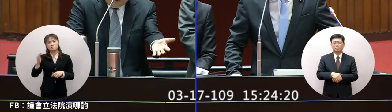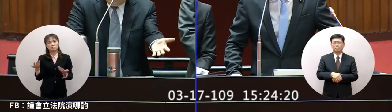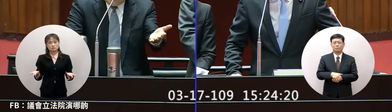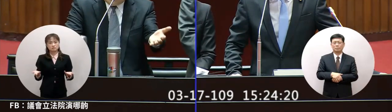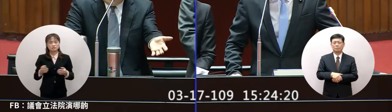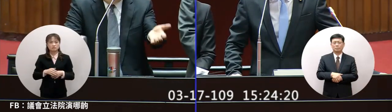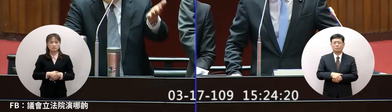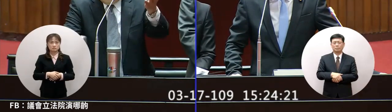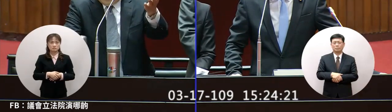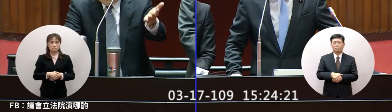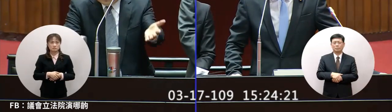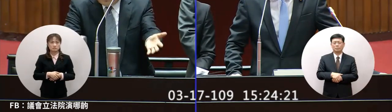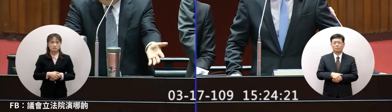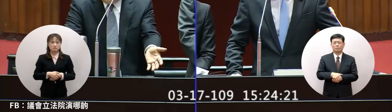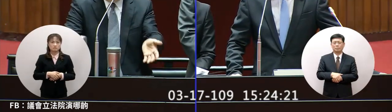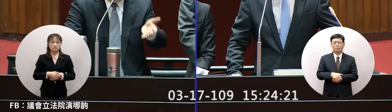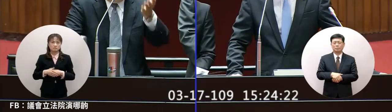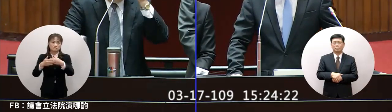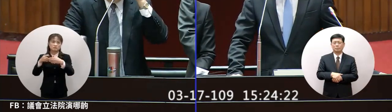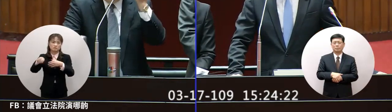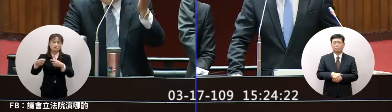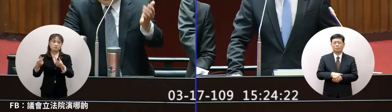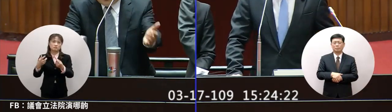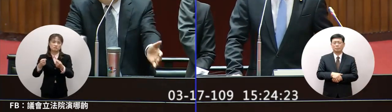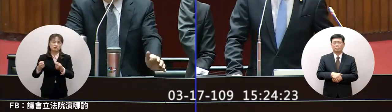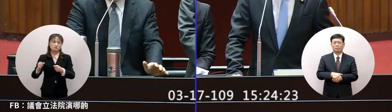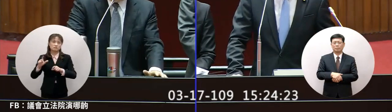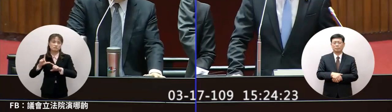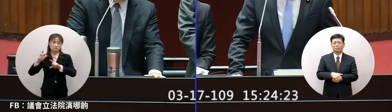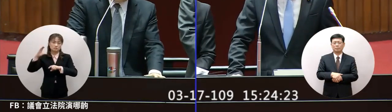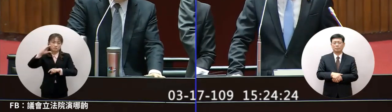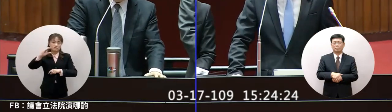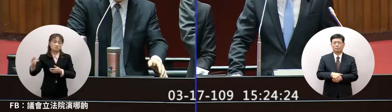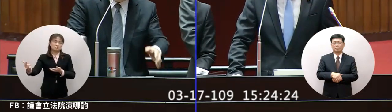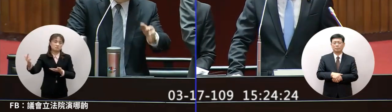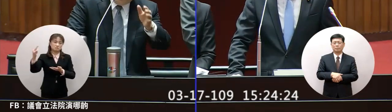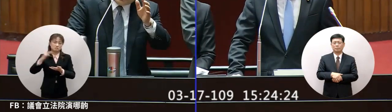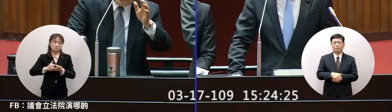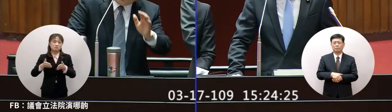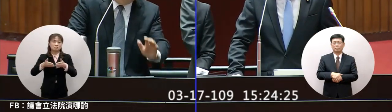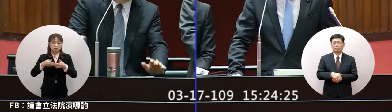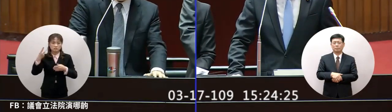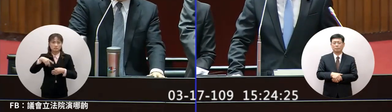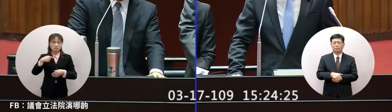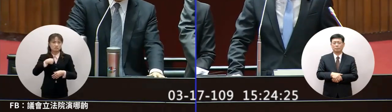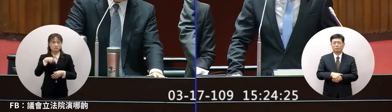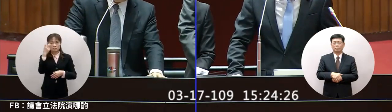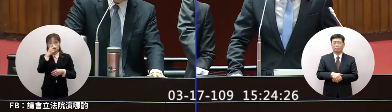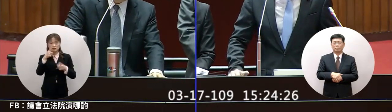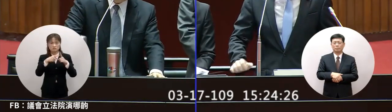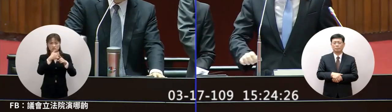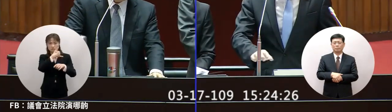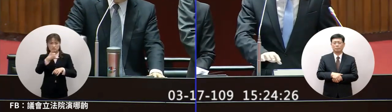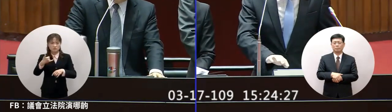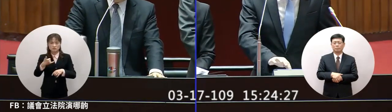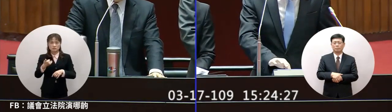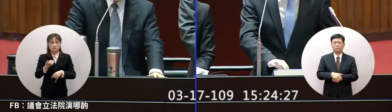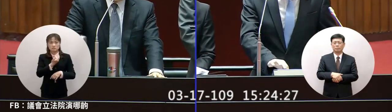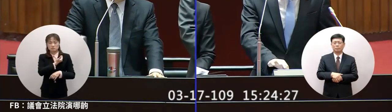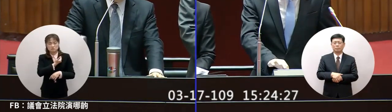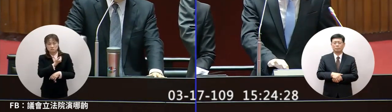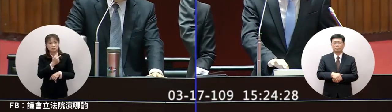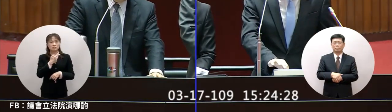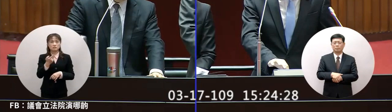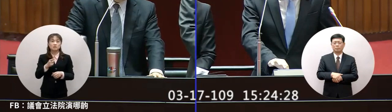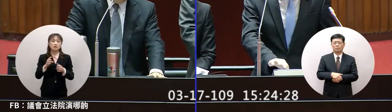你看看還是東方航空同時我們的檢疫人員是受盡多少辛苦所以